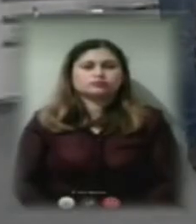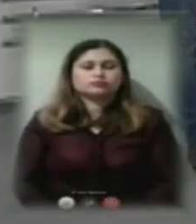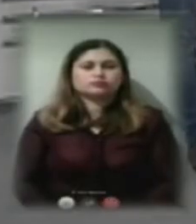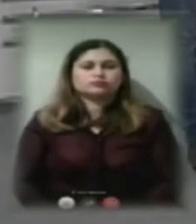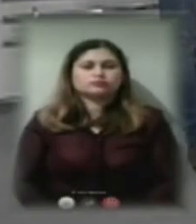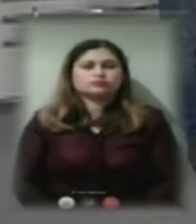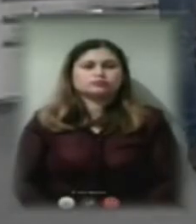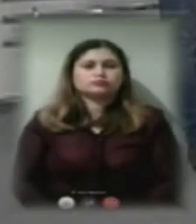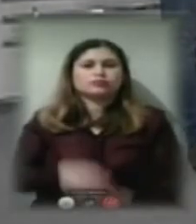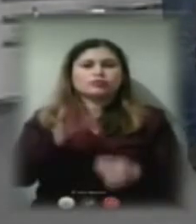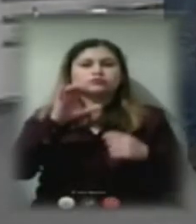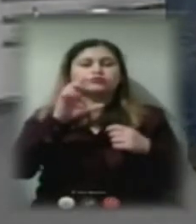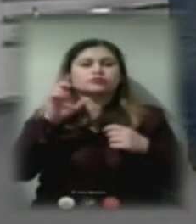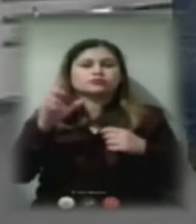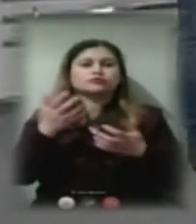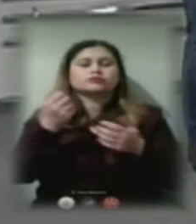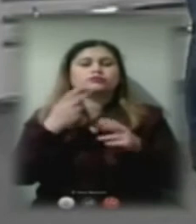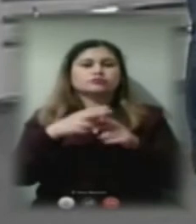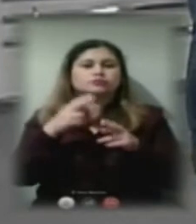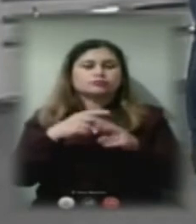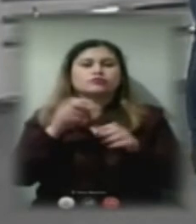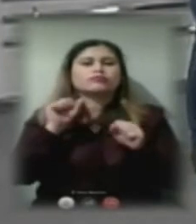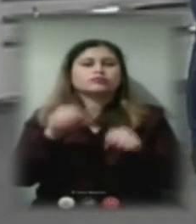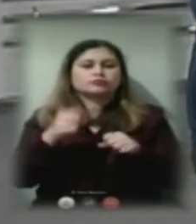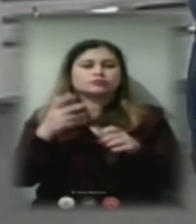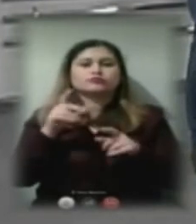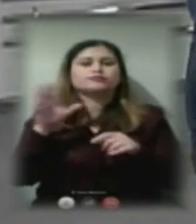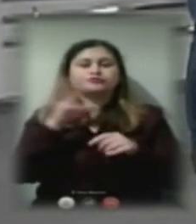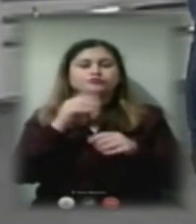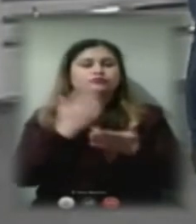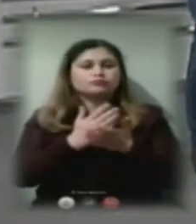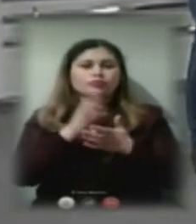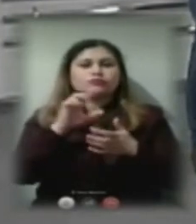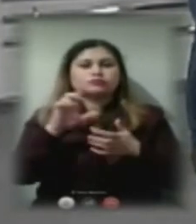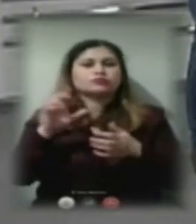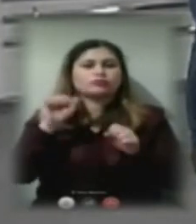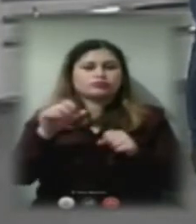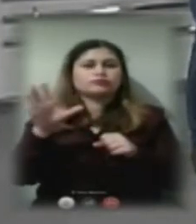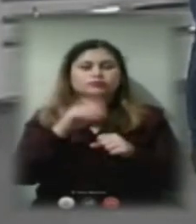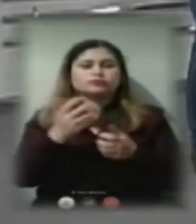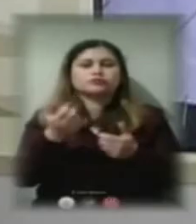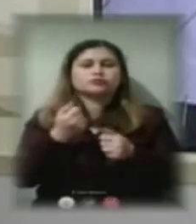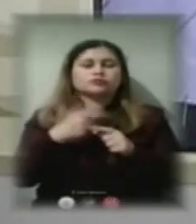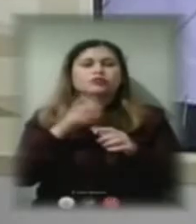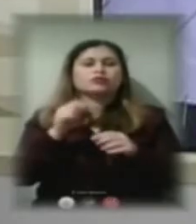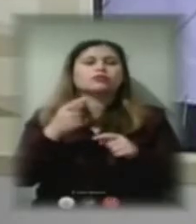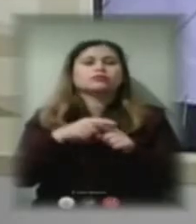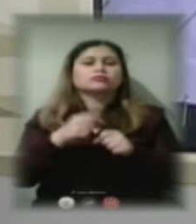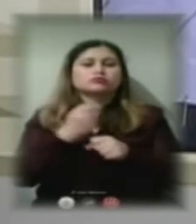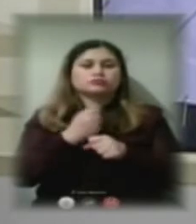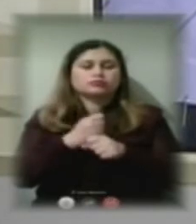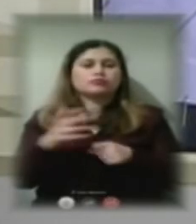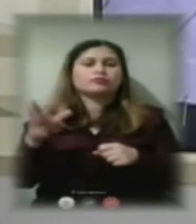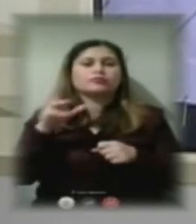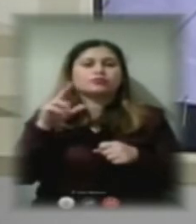ОСББ взяли кредит. Така можливість сьогодні є у всіх ОСББ Херсона. І яким чином це зробити? Практично у всіх є.